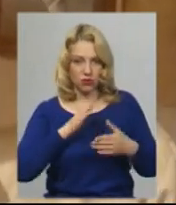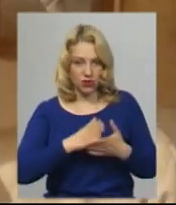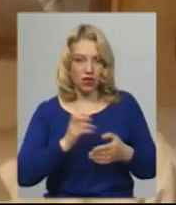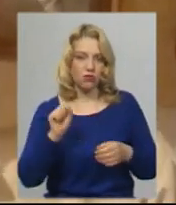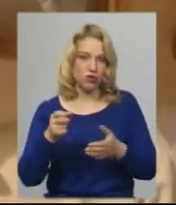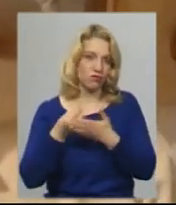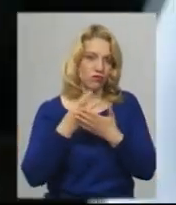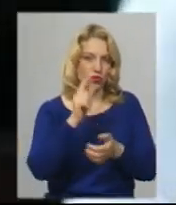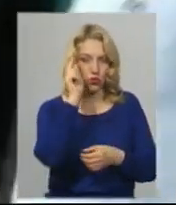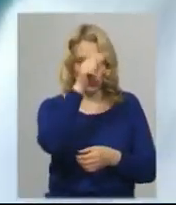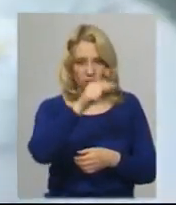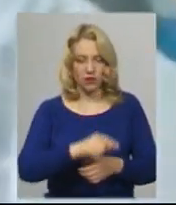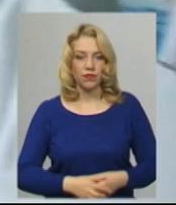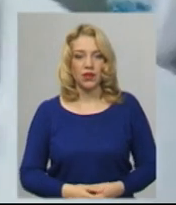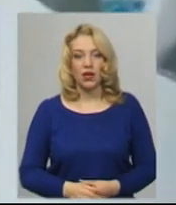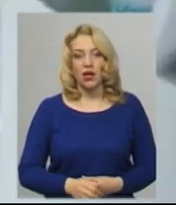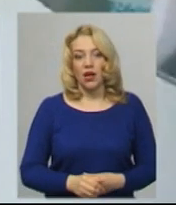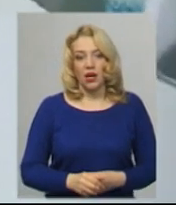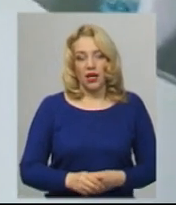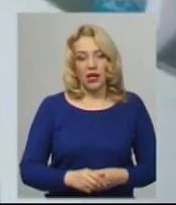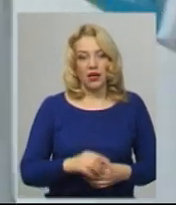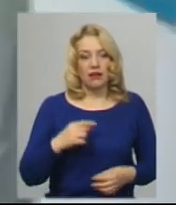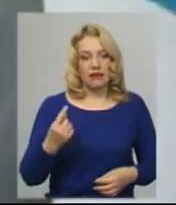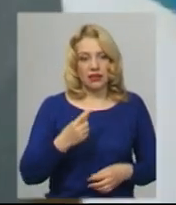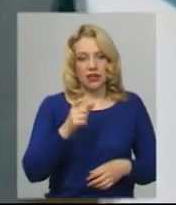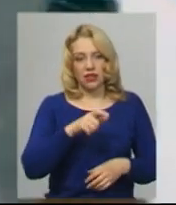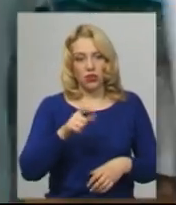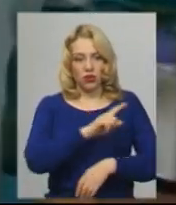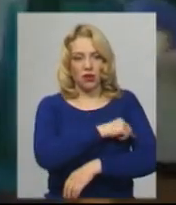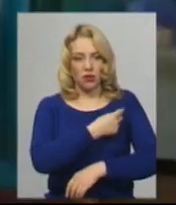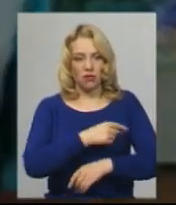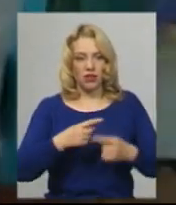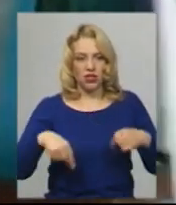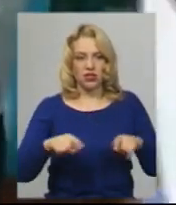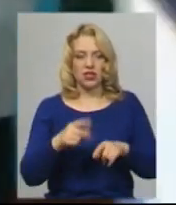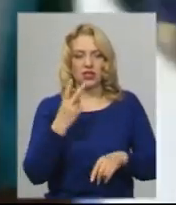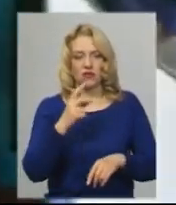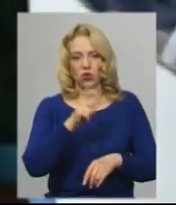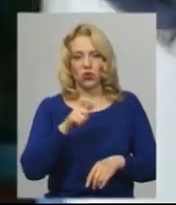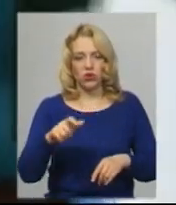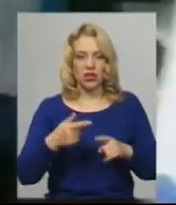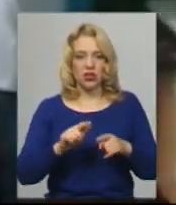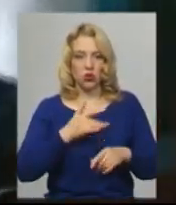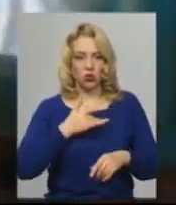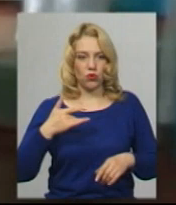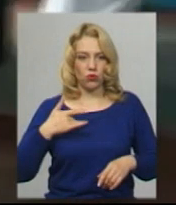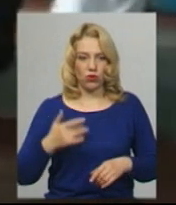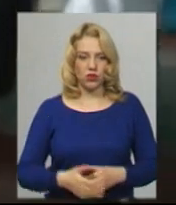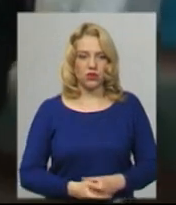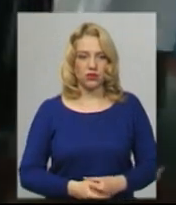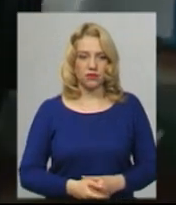і в інфекційну лікарню. Єдині пацієнти медчастини – двоє засуджених у туберкульозному ізоляторі. Ви вже давно перебуваєте?